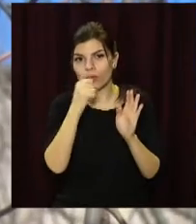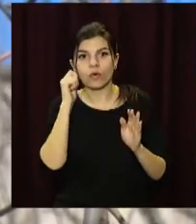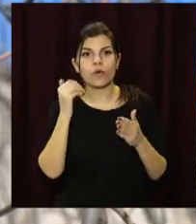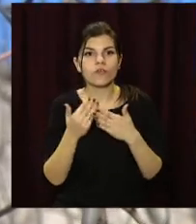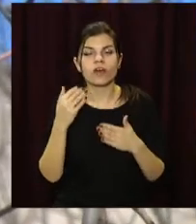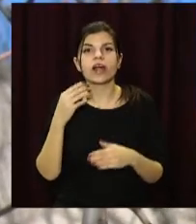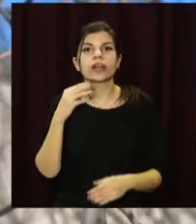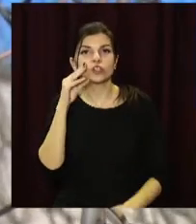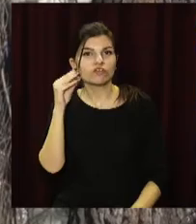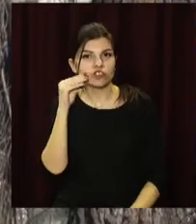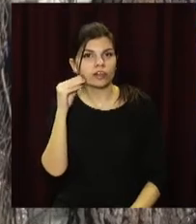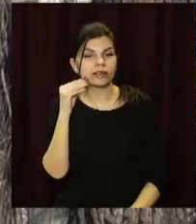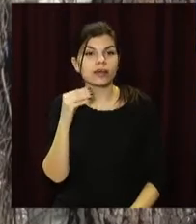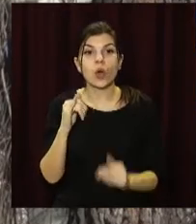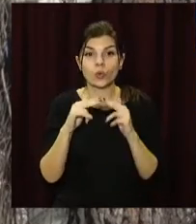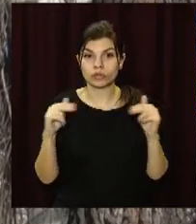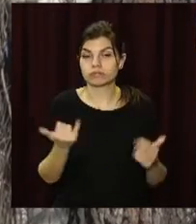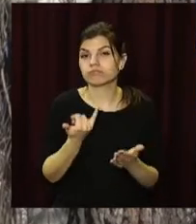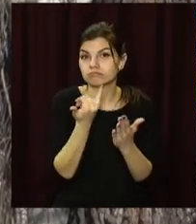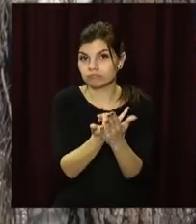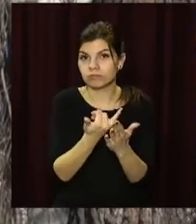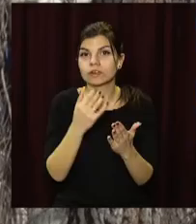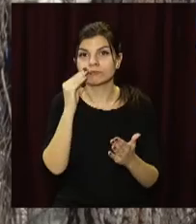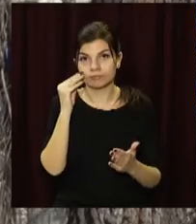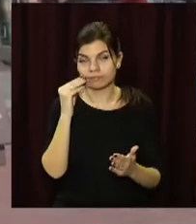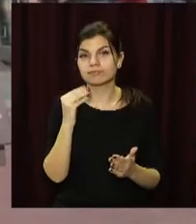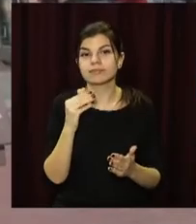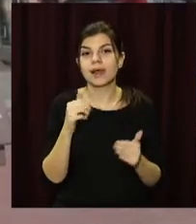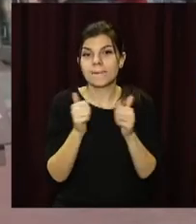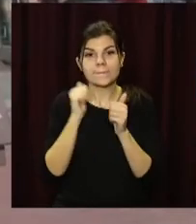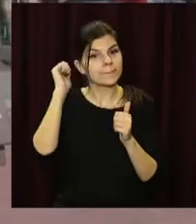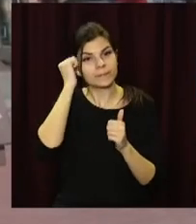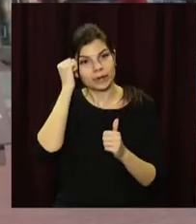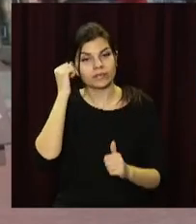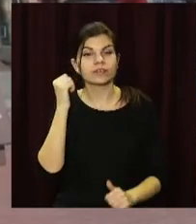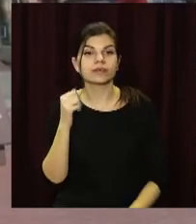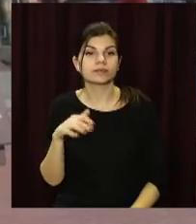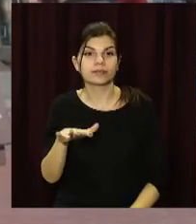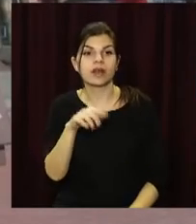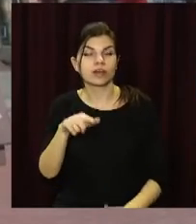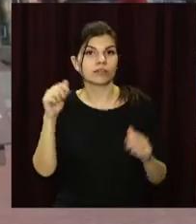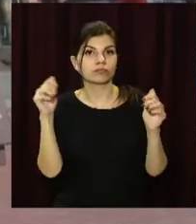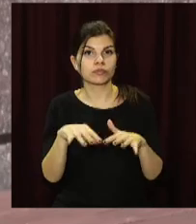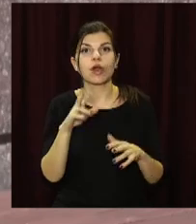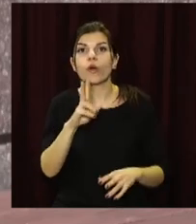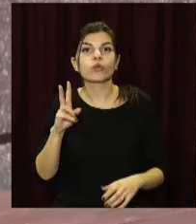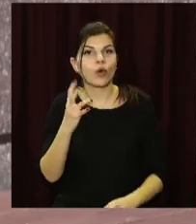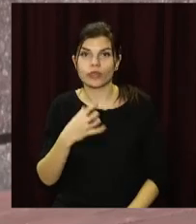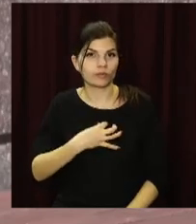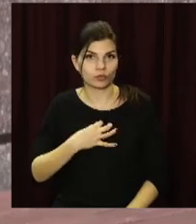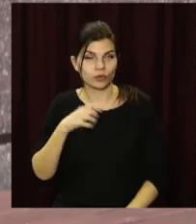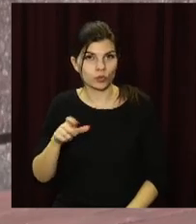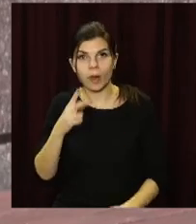народження Тараса Шевченка. У Дніпрі вшанували видатного кобзаря традиційно біля пам'ятника Шевченка. Там зібралися небайдужі дніпряни,